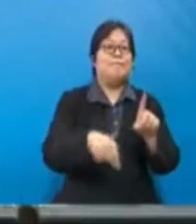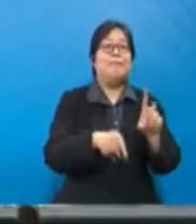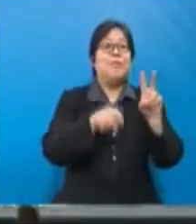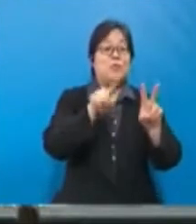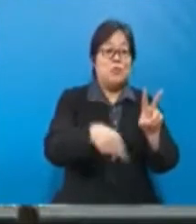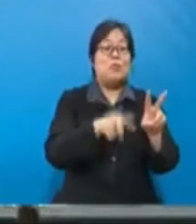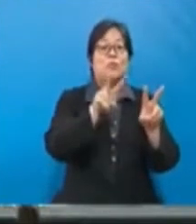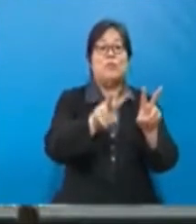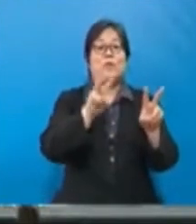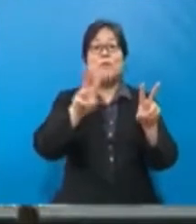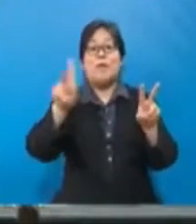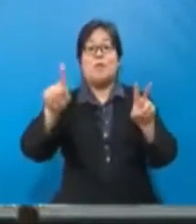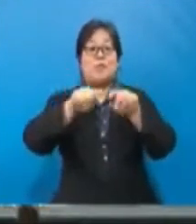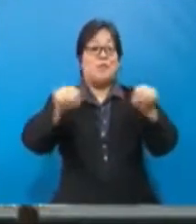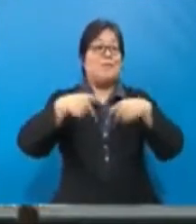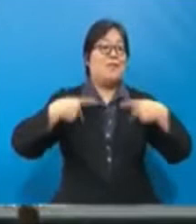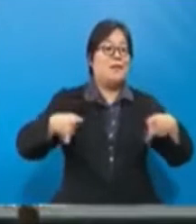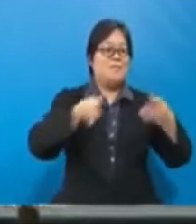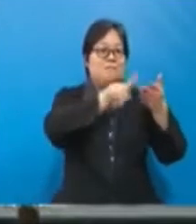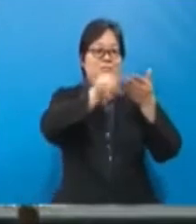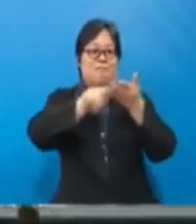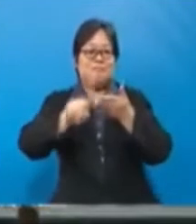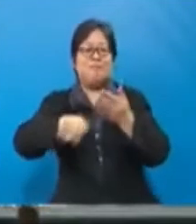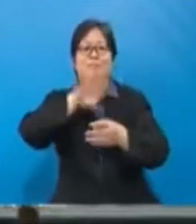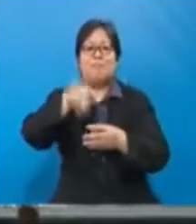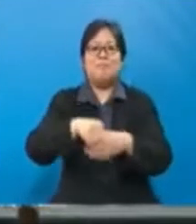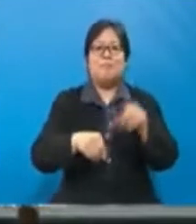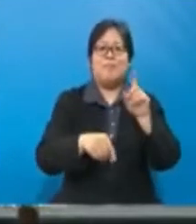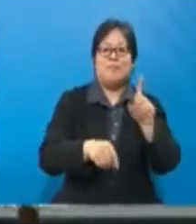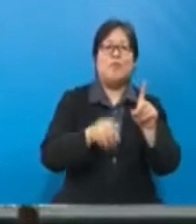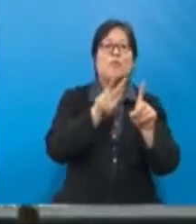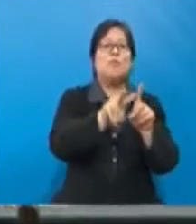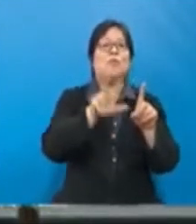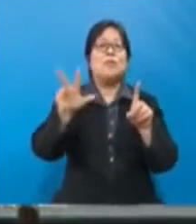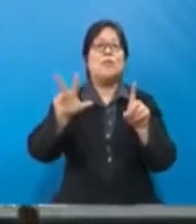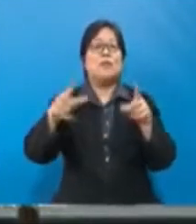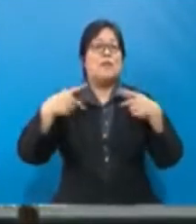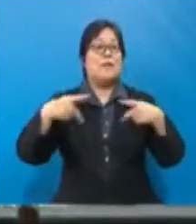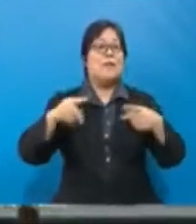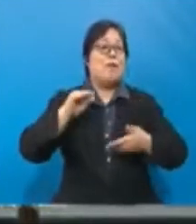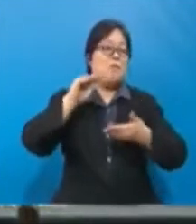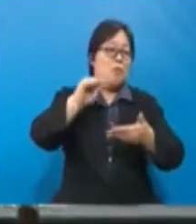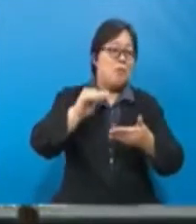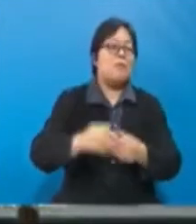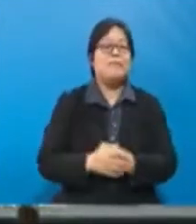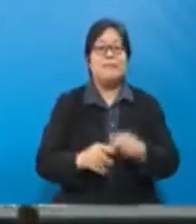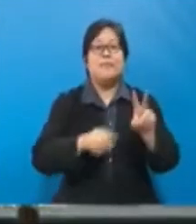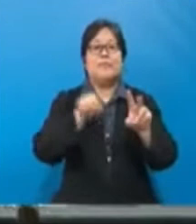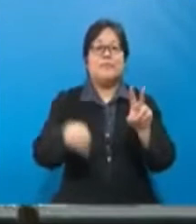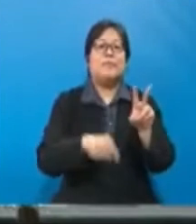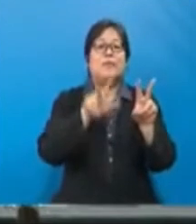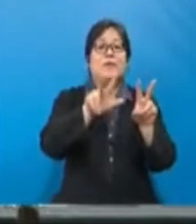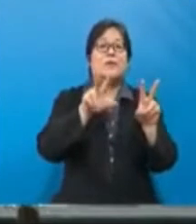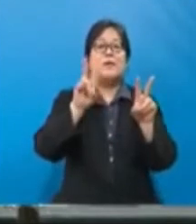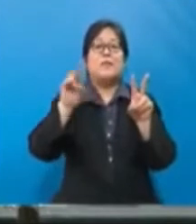,261 premis telah diperiksa membabitkan 123 premis borong dan 2